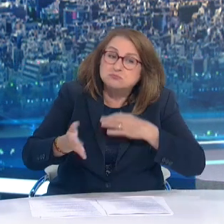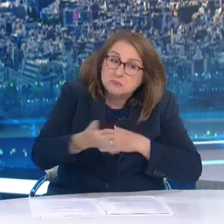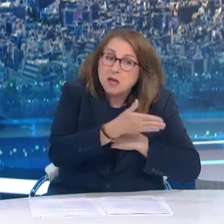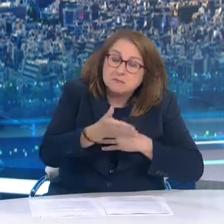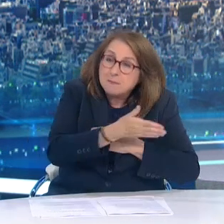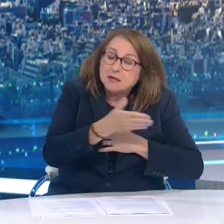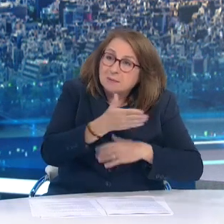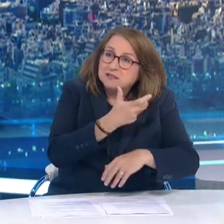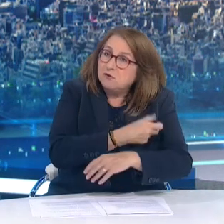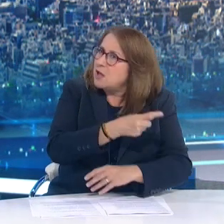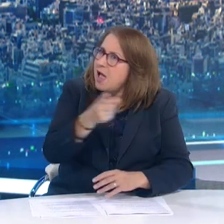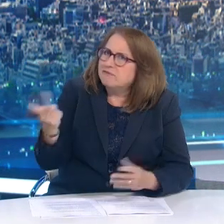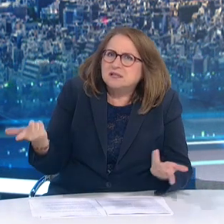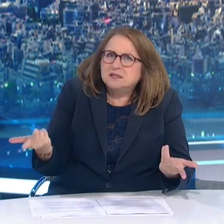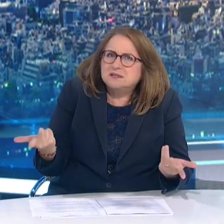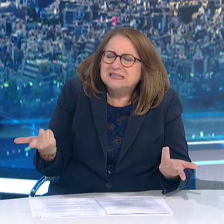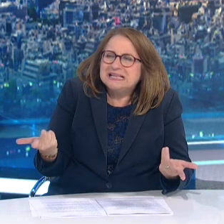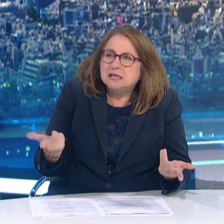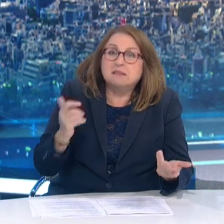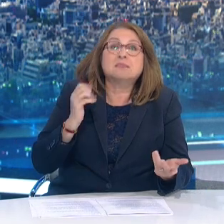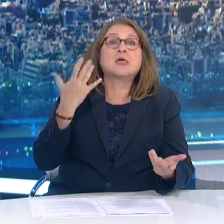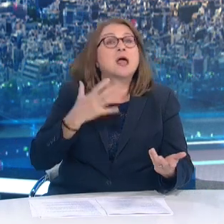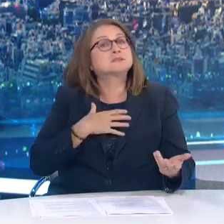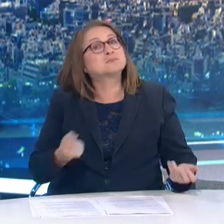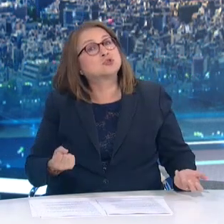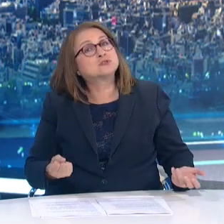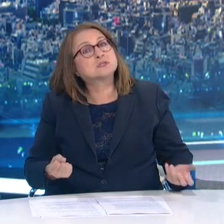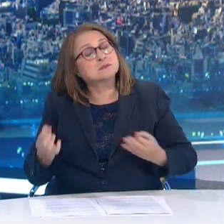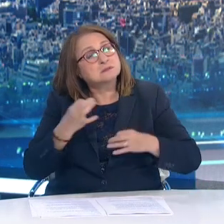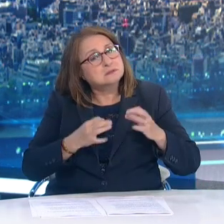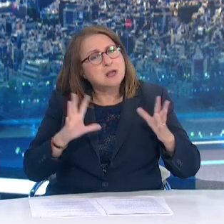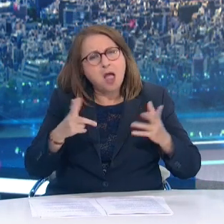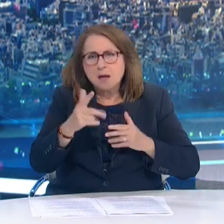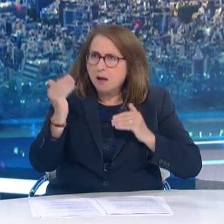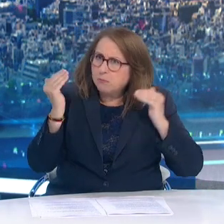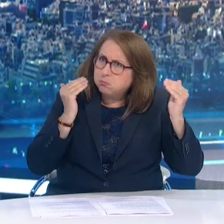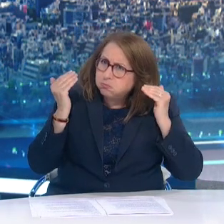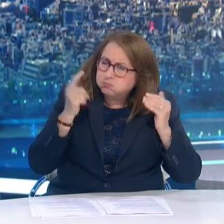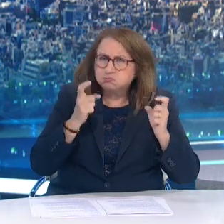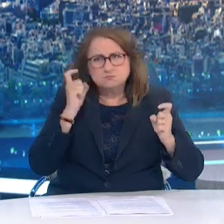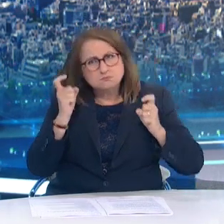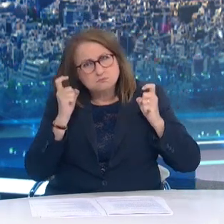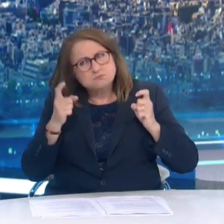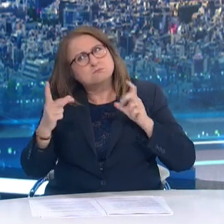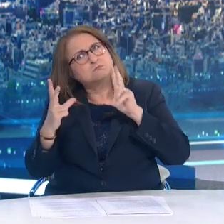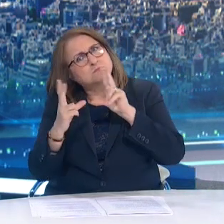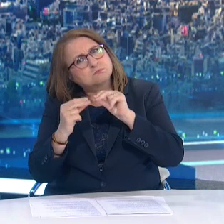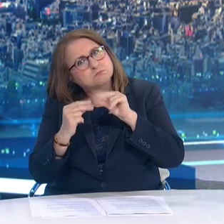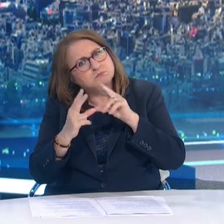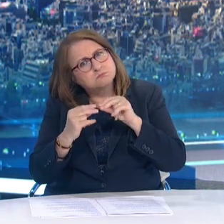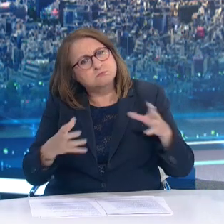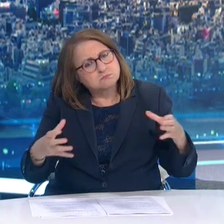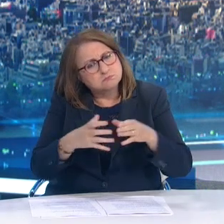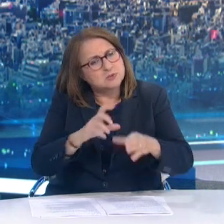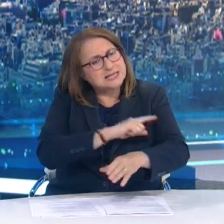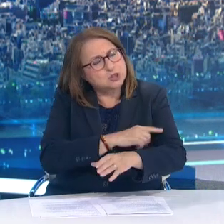όποιοι προβληματισμοί υπάρχουν Να κατατεθούν και να συζητηθούν Μαζί με την επιστημονική κοινότητα Μαζί με